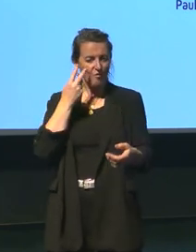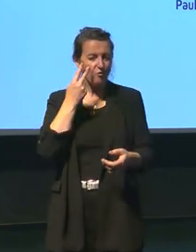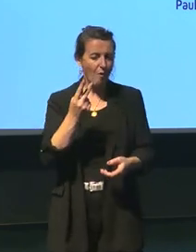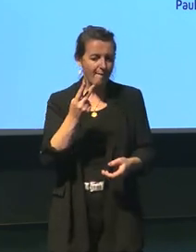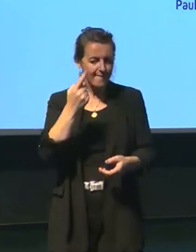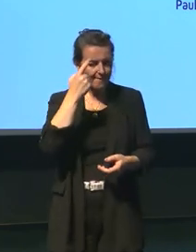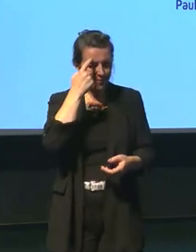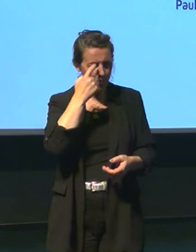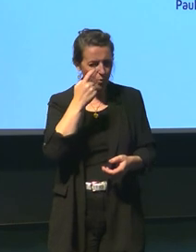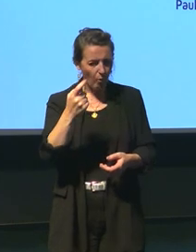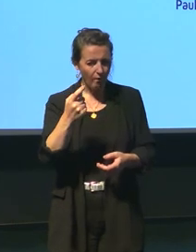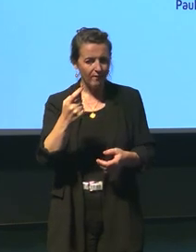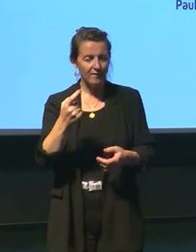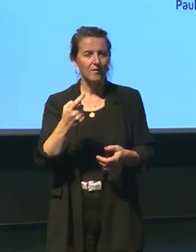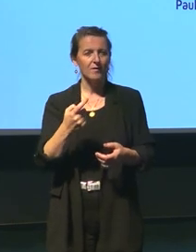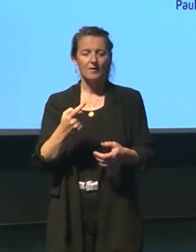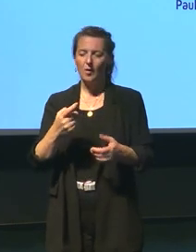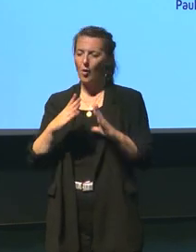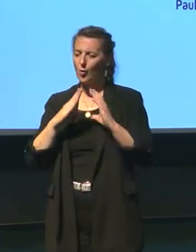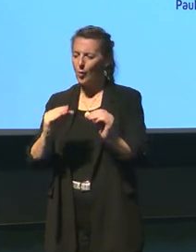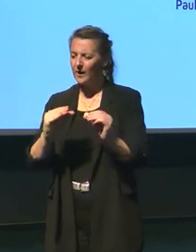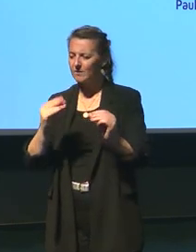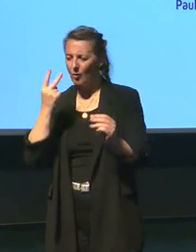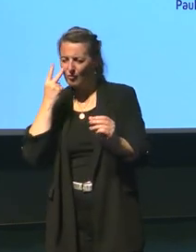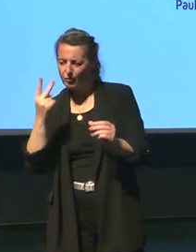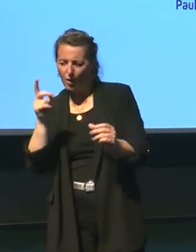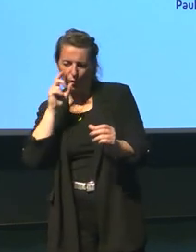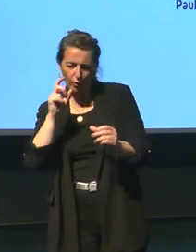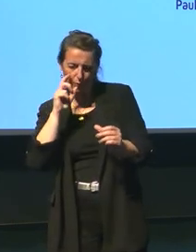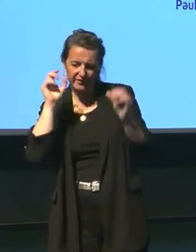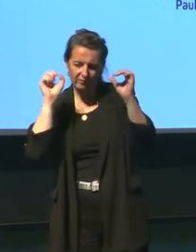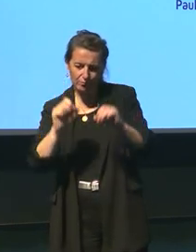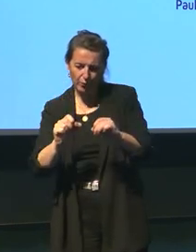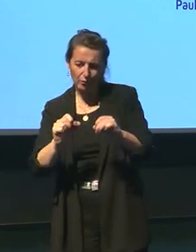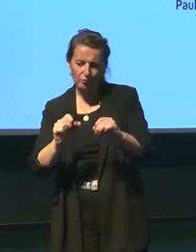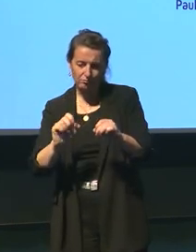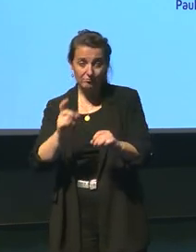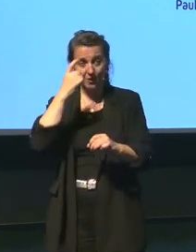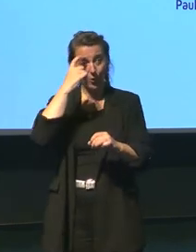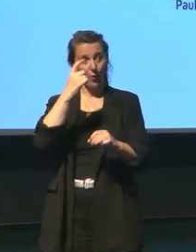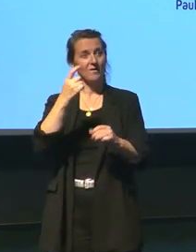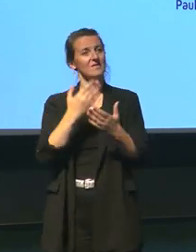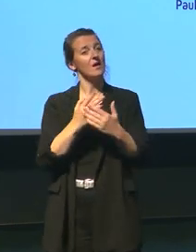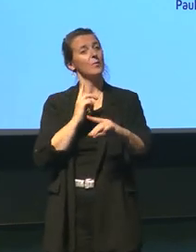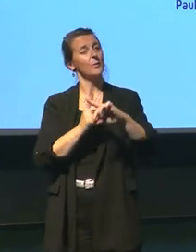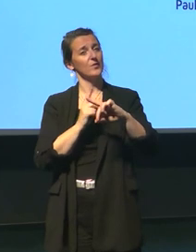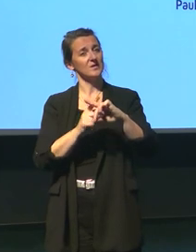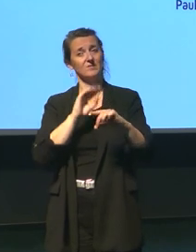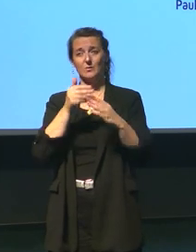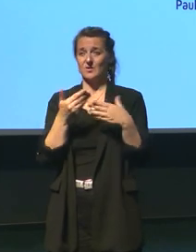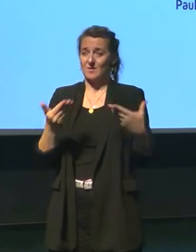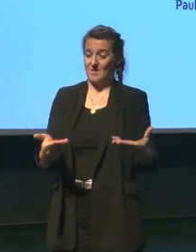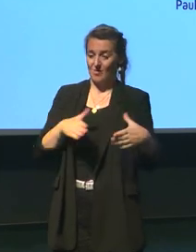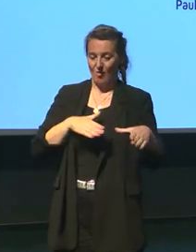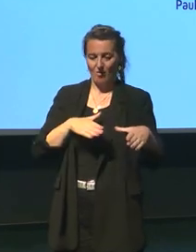en quelque sorte possible actuel ça c'est le côté positif et on a des moyens extraordinaires pour se cultiver